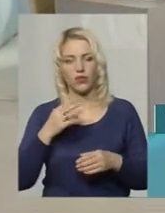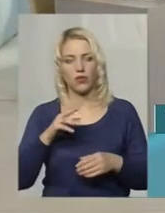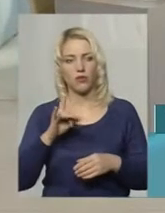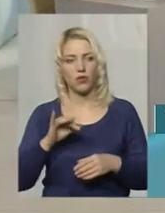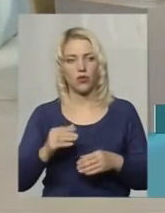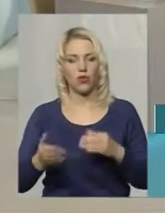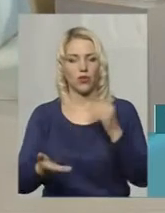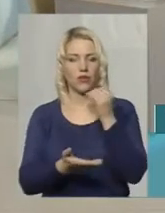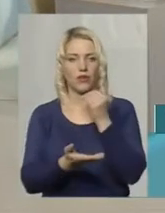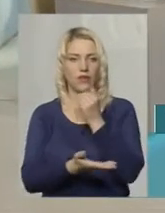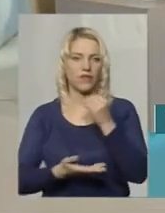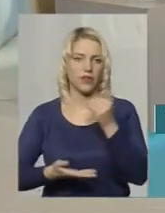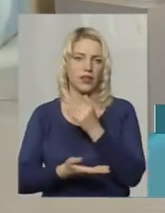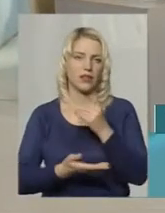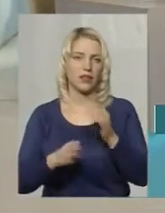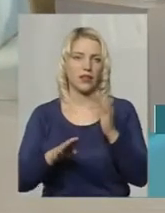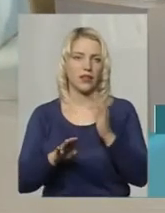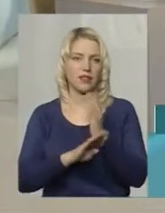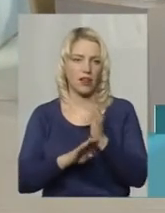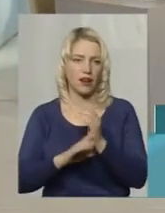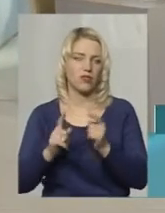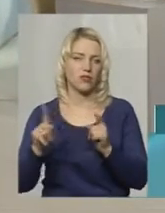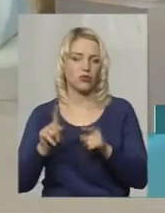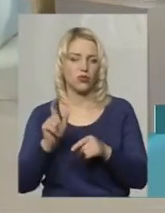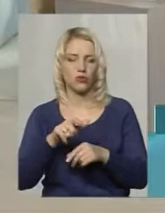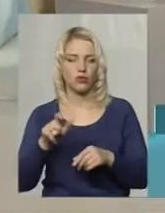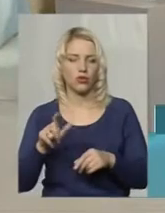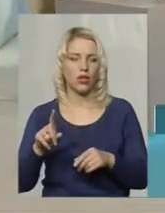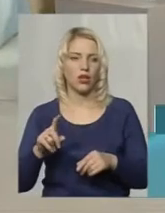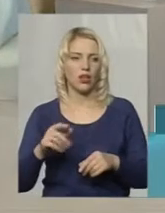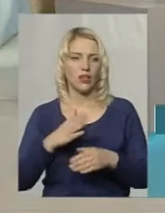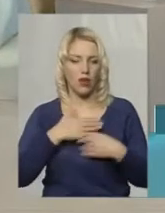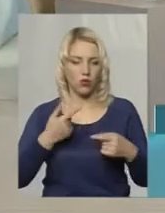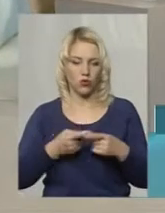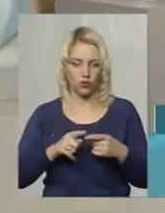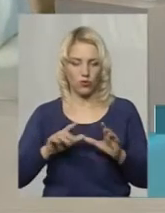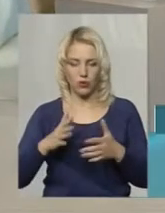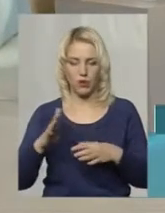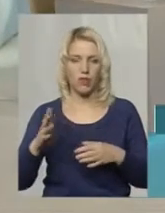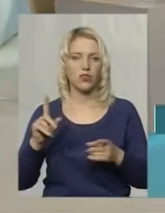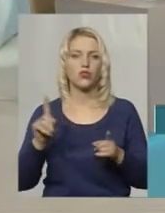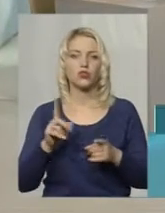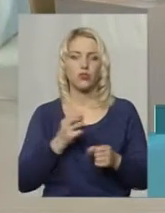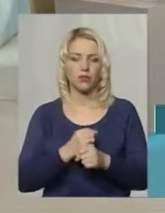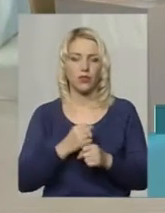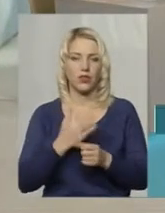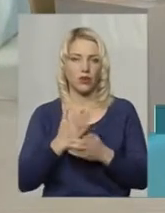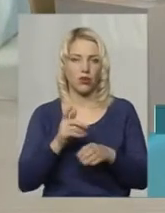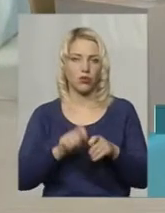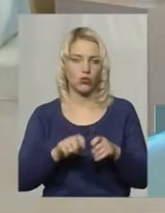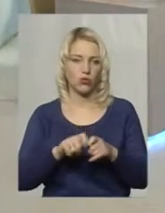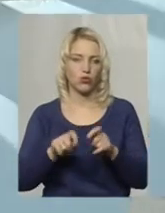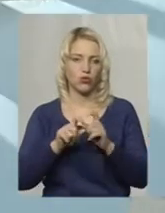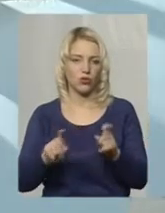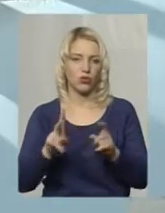вирізування дерев, те, що відбувається, от прямо зараз люди не хочуть, щоб це відбувалося, є інший спосіб, хім перекриття? Є теж контролюючі органи, які